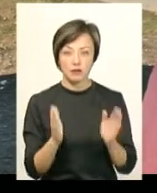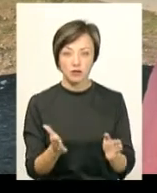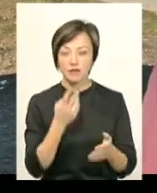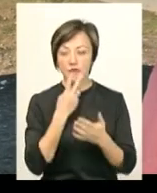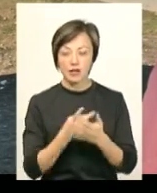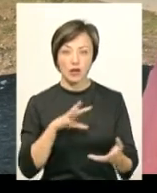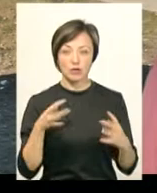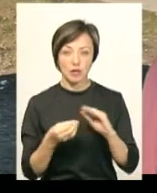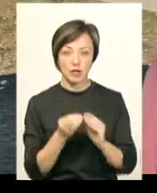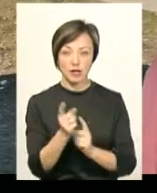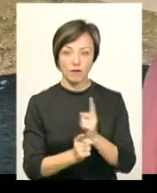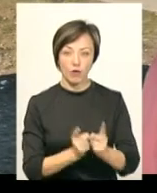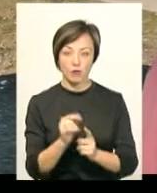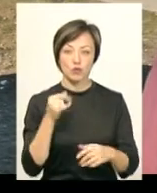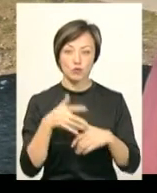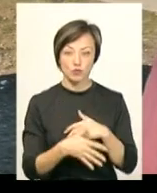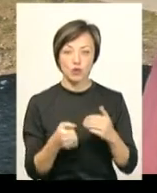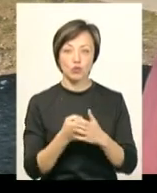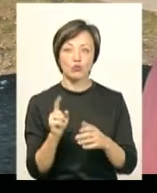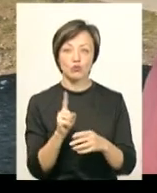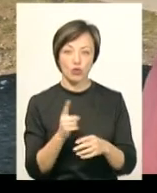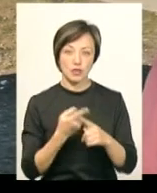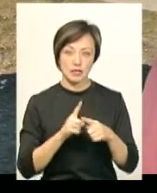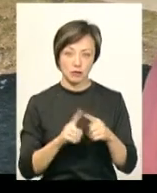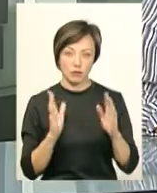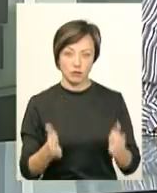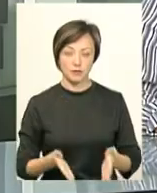видно перші результати реформи. І зрозуміло, до чого воно веде.